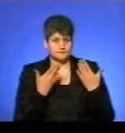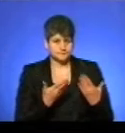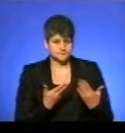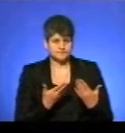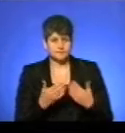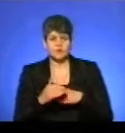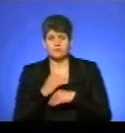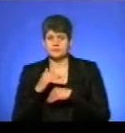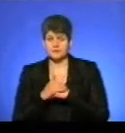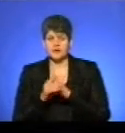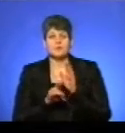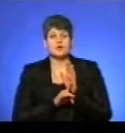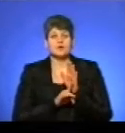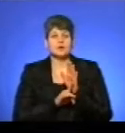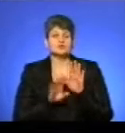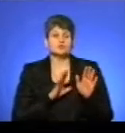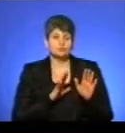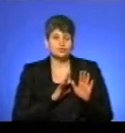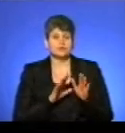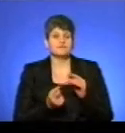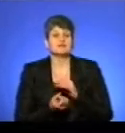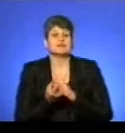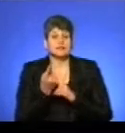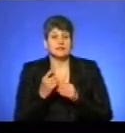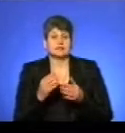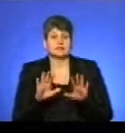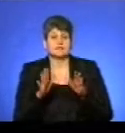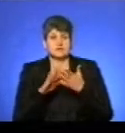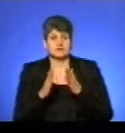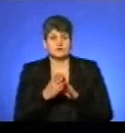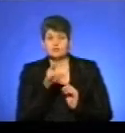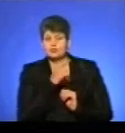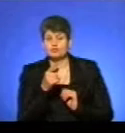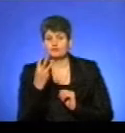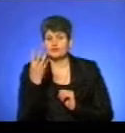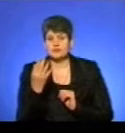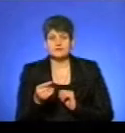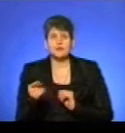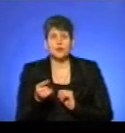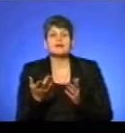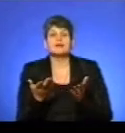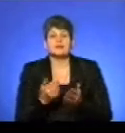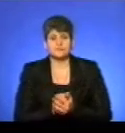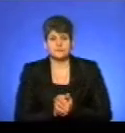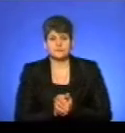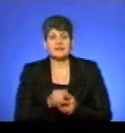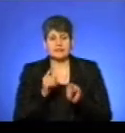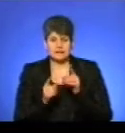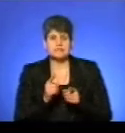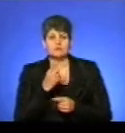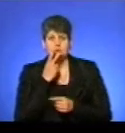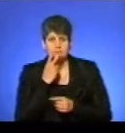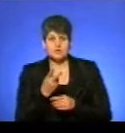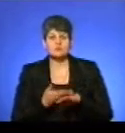Почнемо з того, чи виникали надзвичайні ситуації впродовж цих трьох днів, саме в Тернополі, і які? Дійсно, ми бачимо